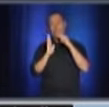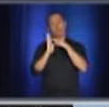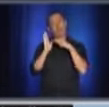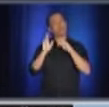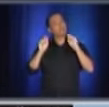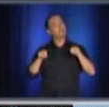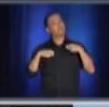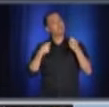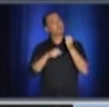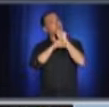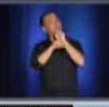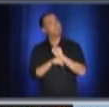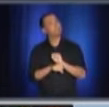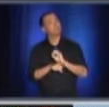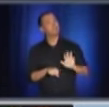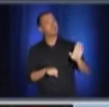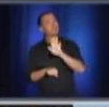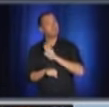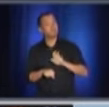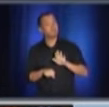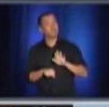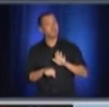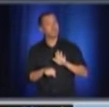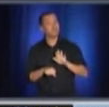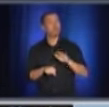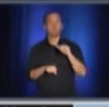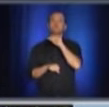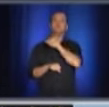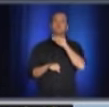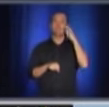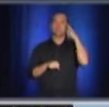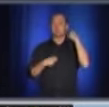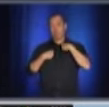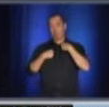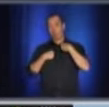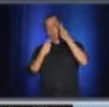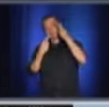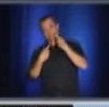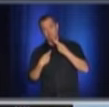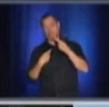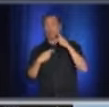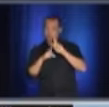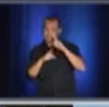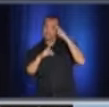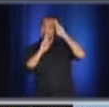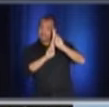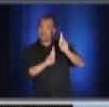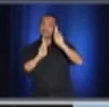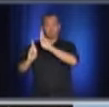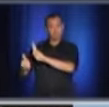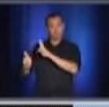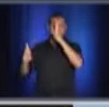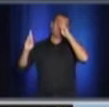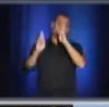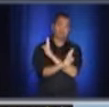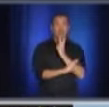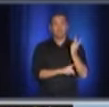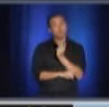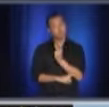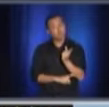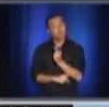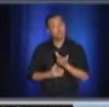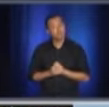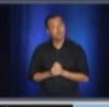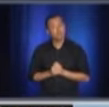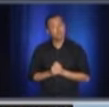comprendre que c'est pas uniquement pour se respecter personnellement, mais respecter les autres. Donc, ce qui me permet de faire un rappel aujourd